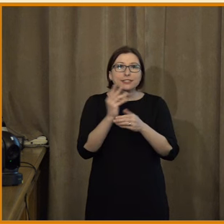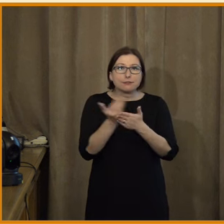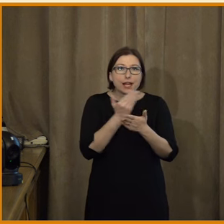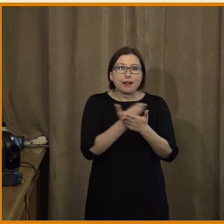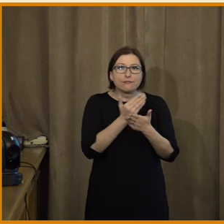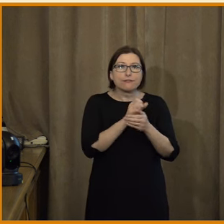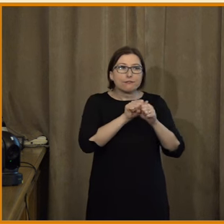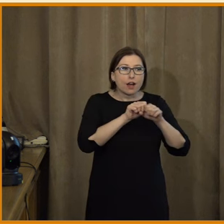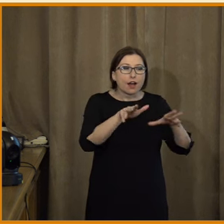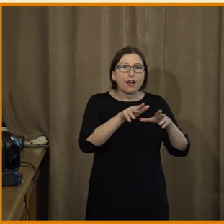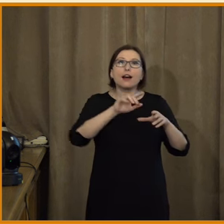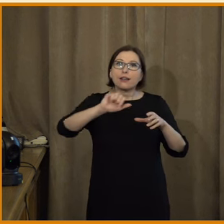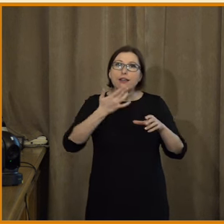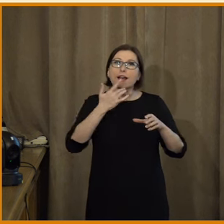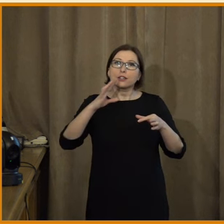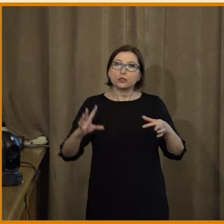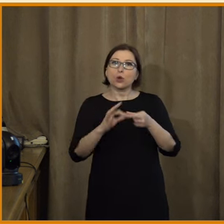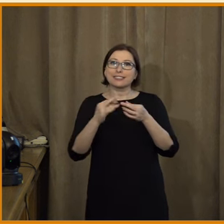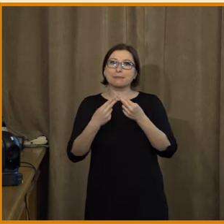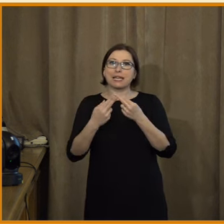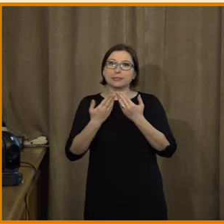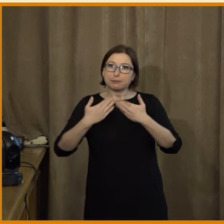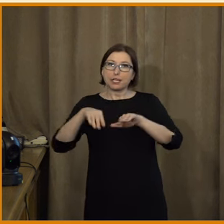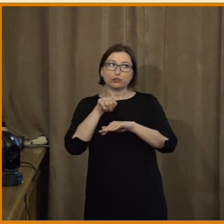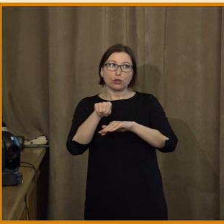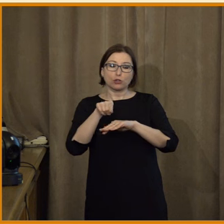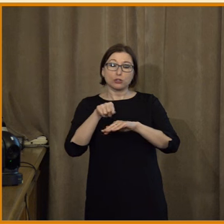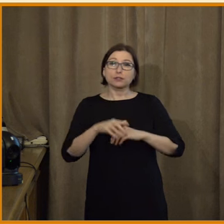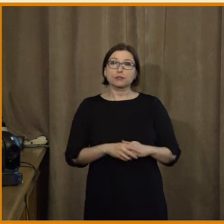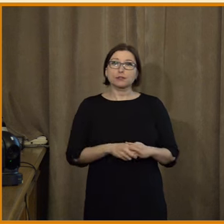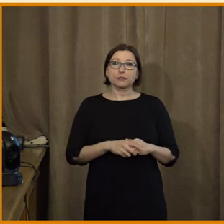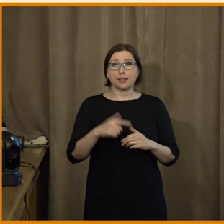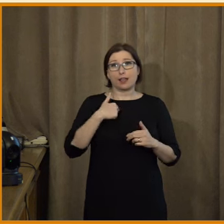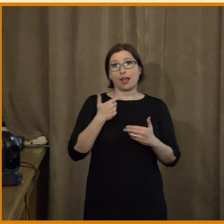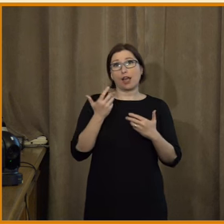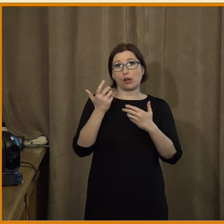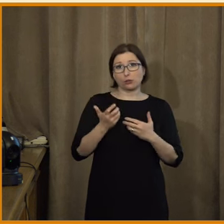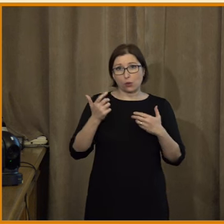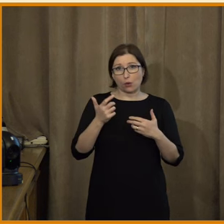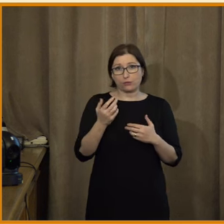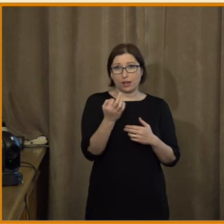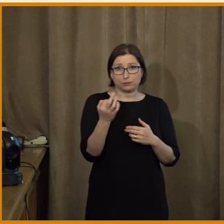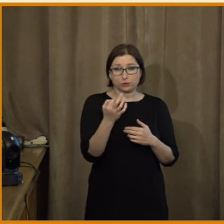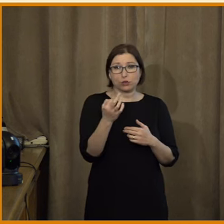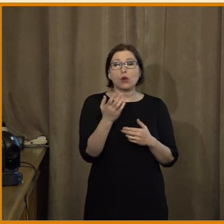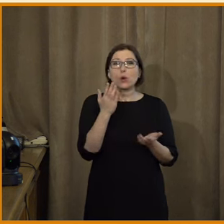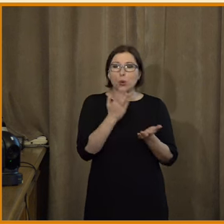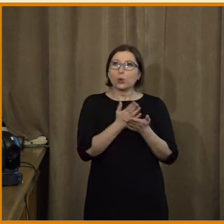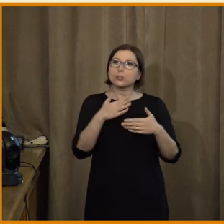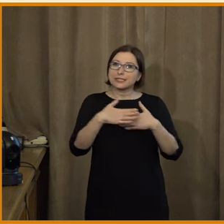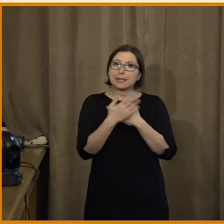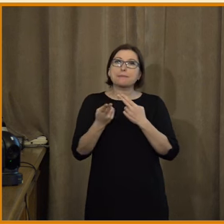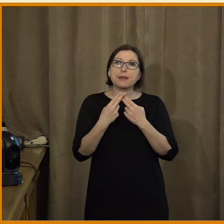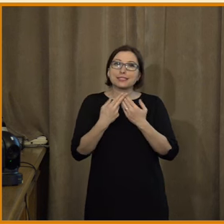bezpečnostní perspektivou, která u nás převládá. Já myslím, doufám, že z toho, co jsem řekla, že nějak vyplývá, že to